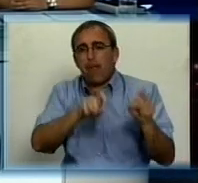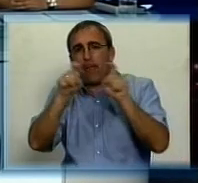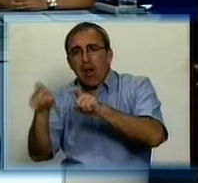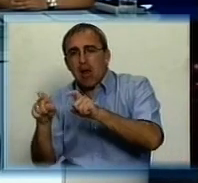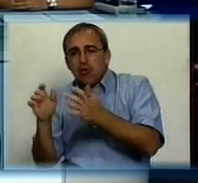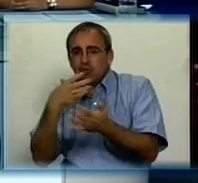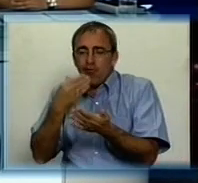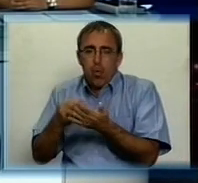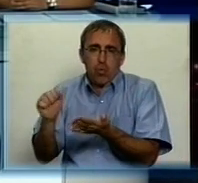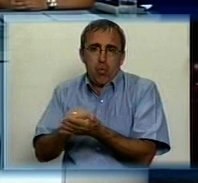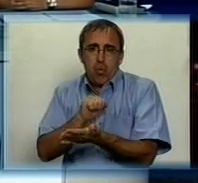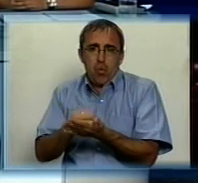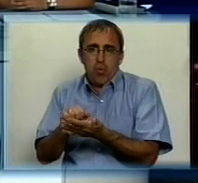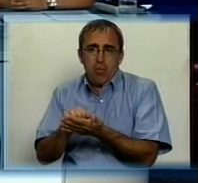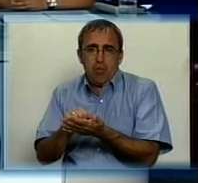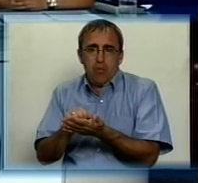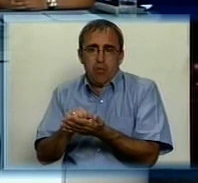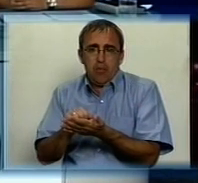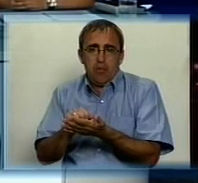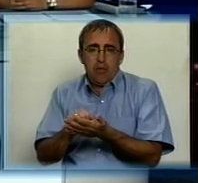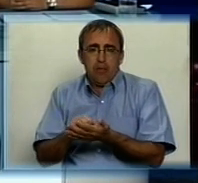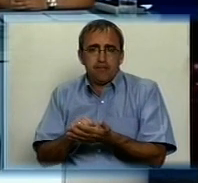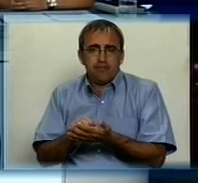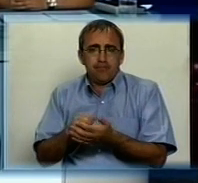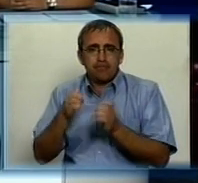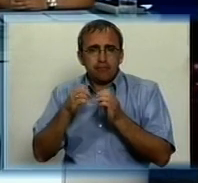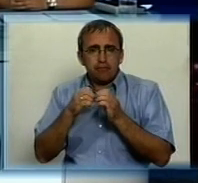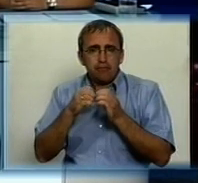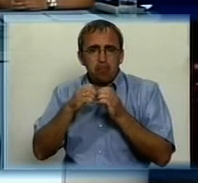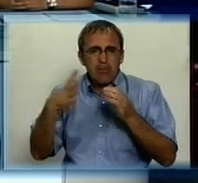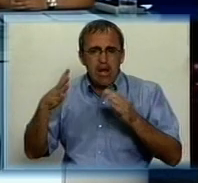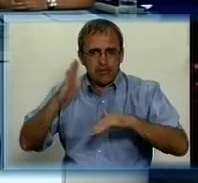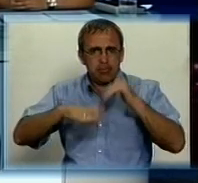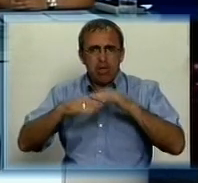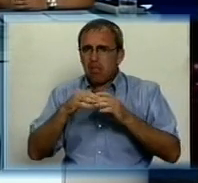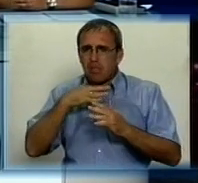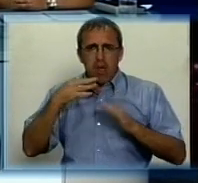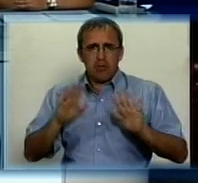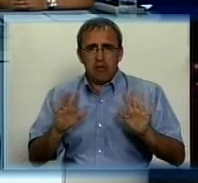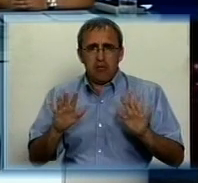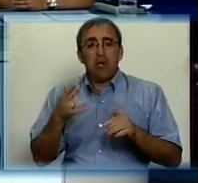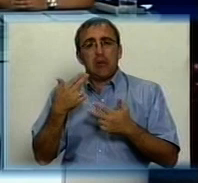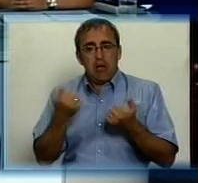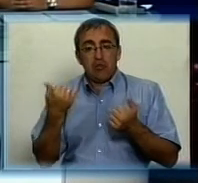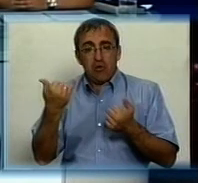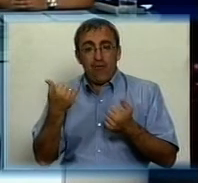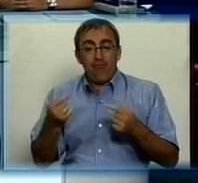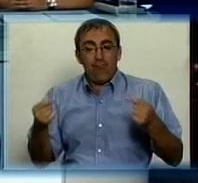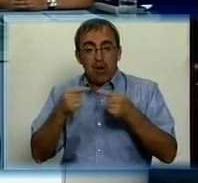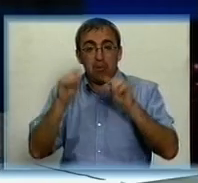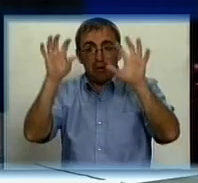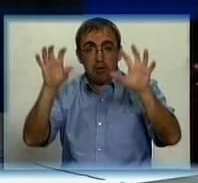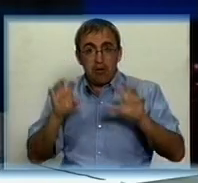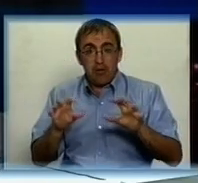свої документи. 15 – це не забагато спеціальностей взагалі. Ну, так, сьогодні відповідне законодавство